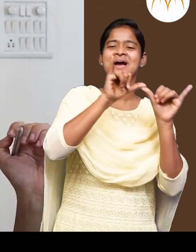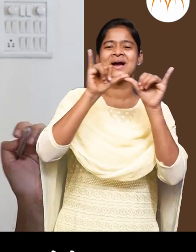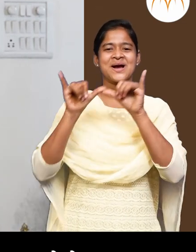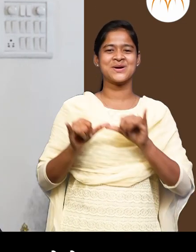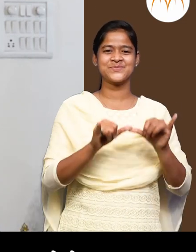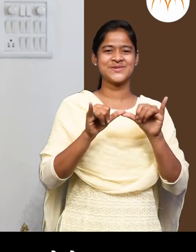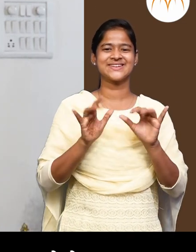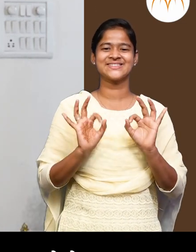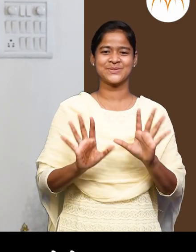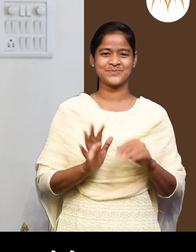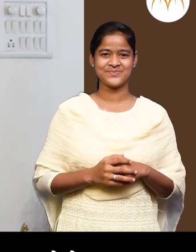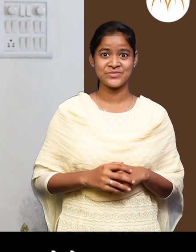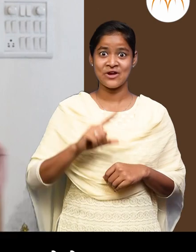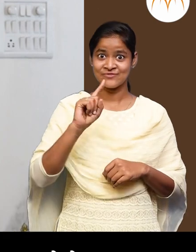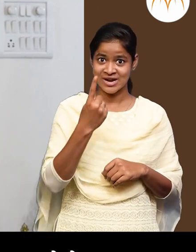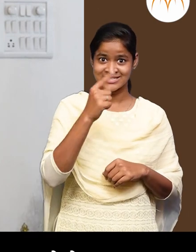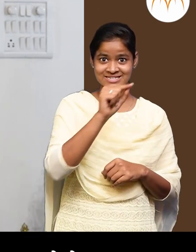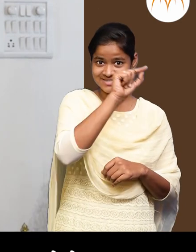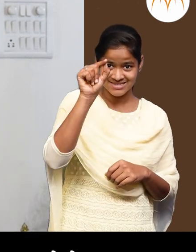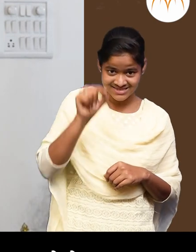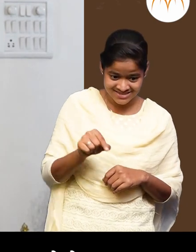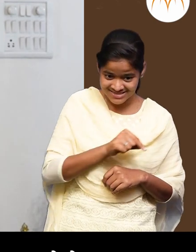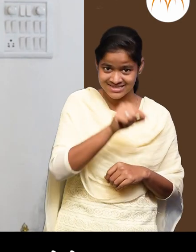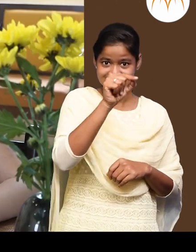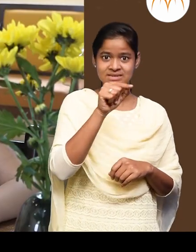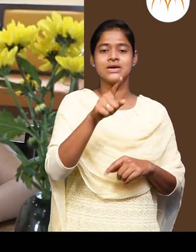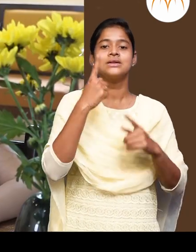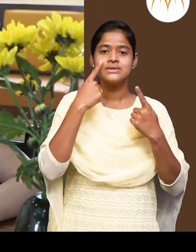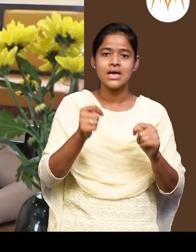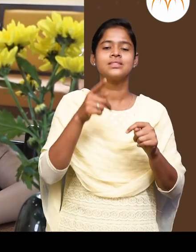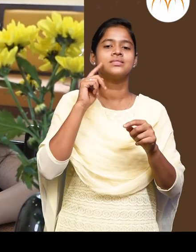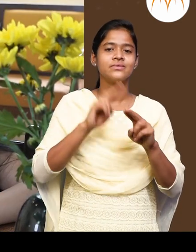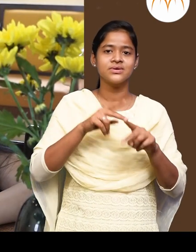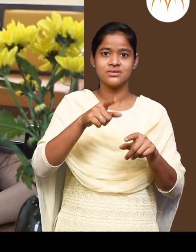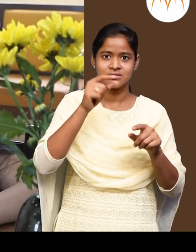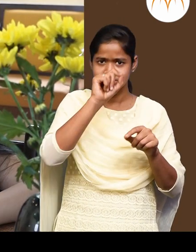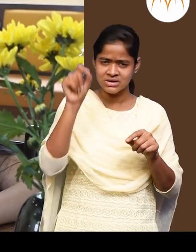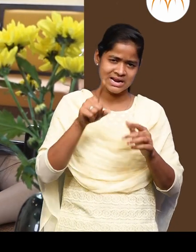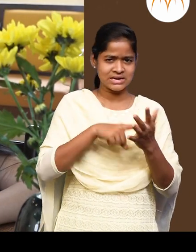हे बग, तु बग बरतुला बिंदू न काड़ता, चवकोन काड़ता है तो एका बग? बग ते काड़ून